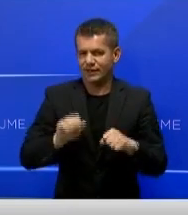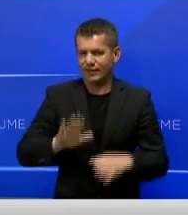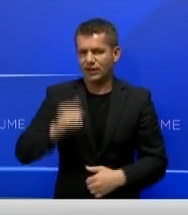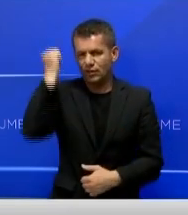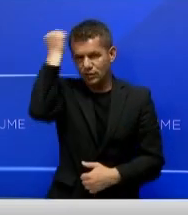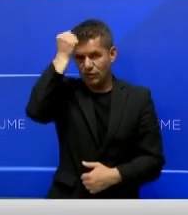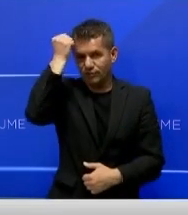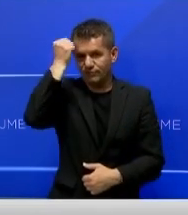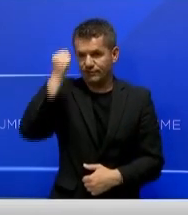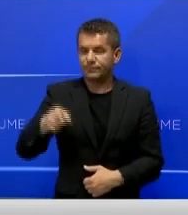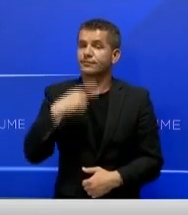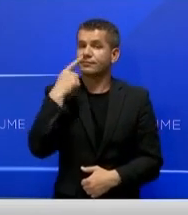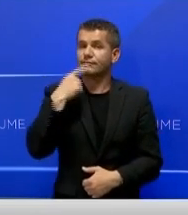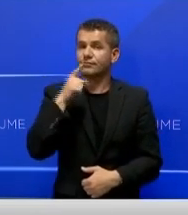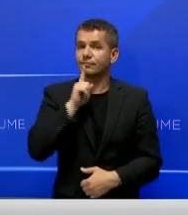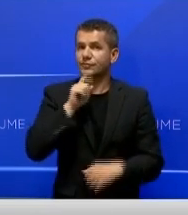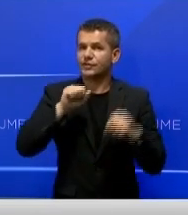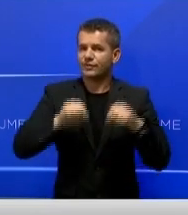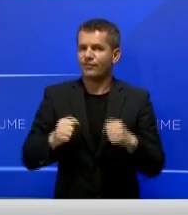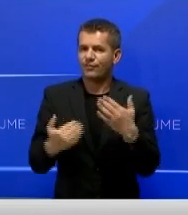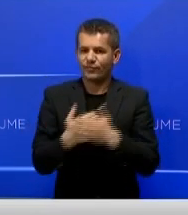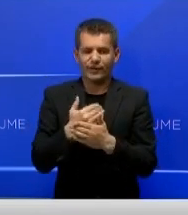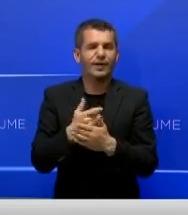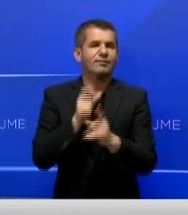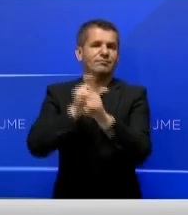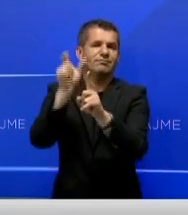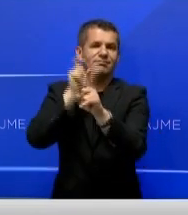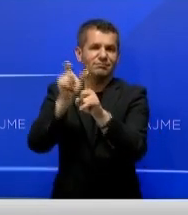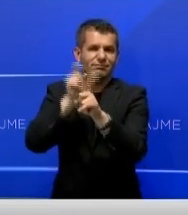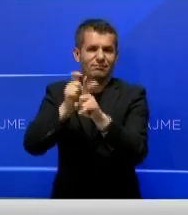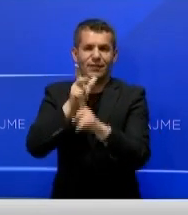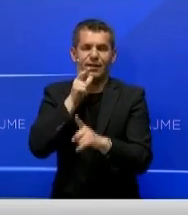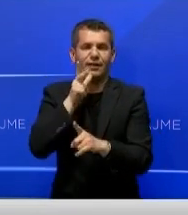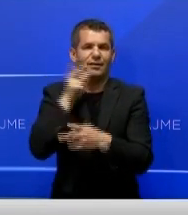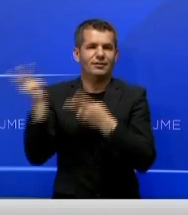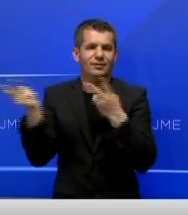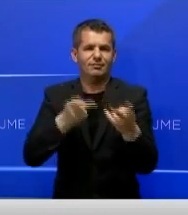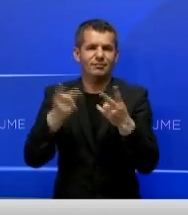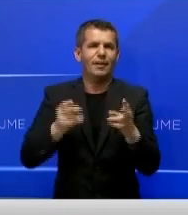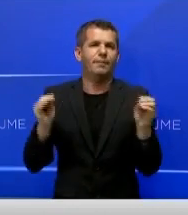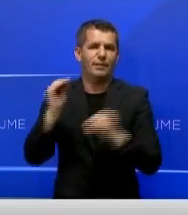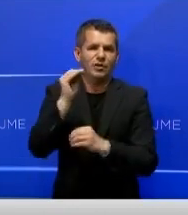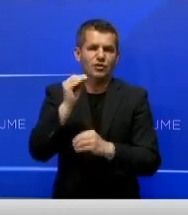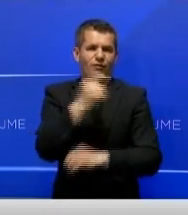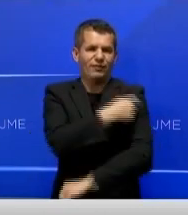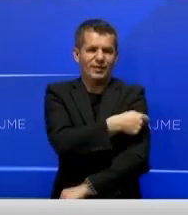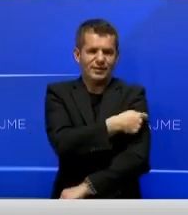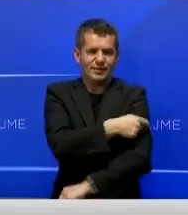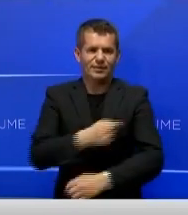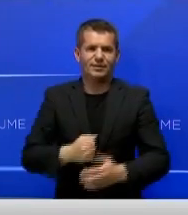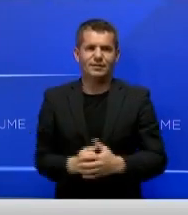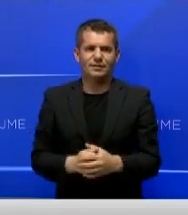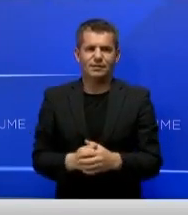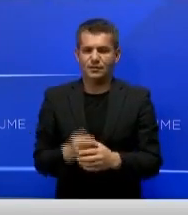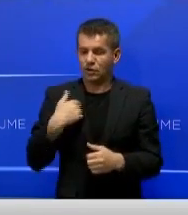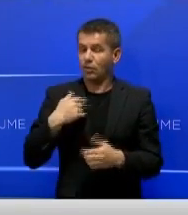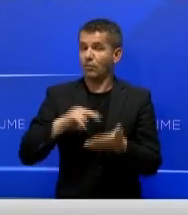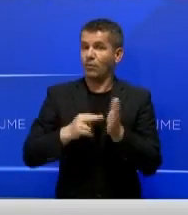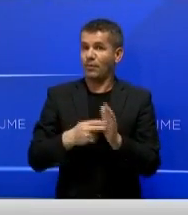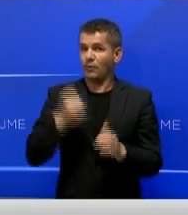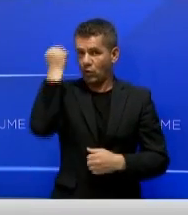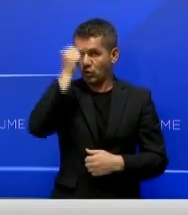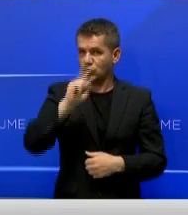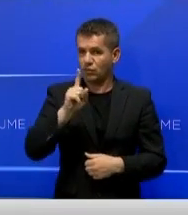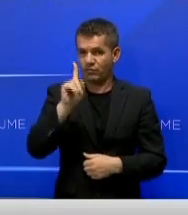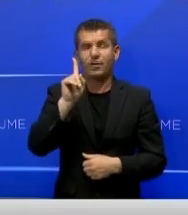Kosovë. Ajo sekson se qeveria e repu bënd të pamundurën përpsiguruar sa më shumë vaksina? Kjo nuk është problem veç i Kosovës, është